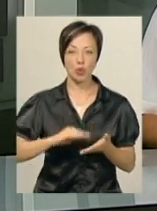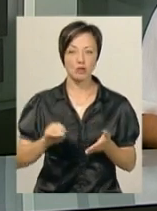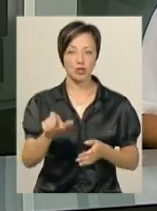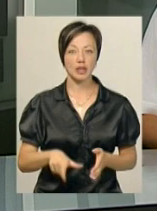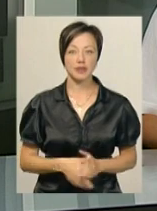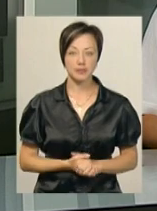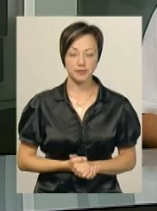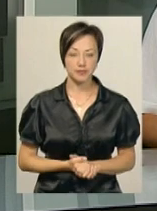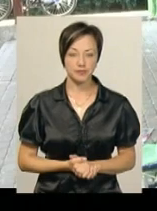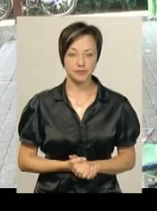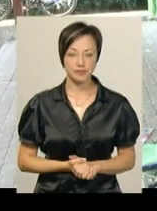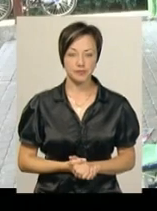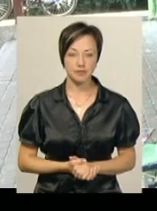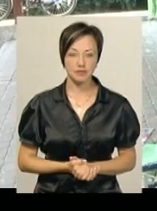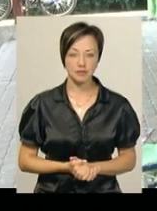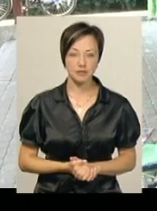Анташевська.